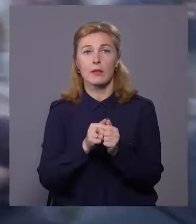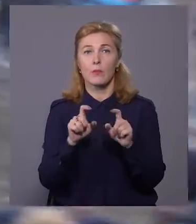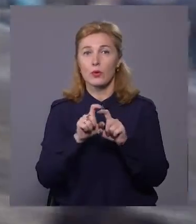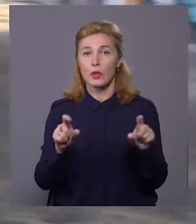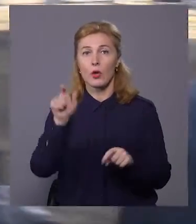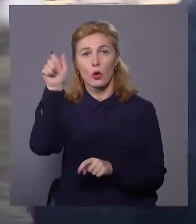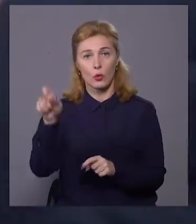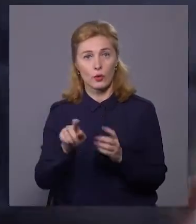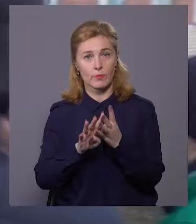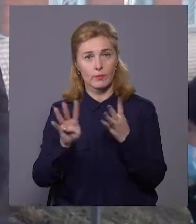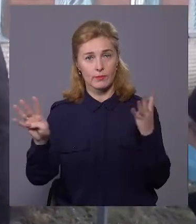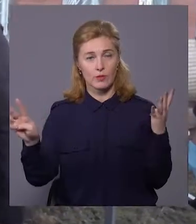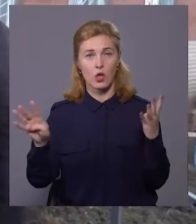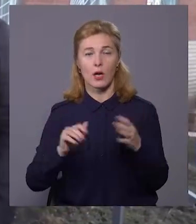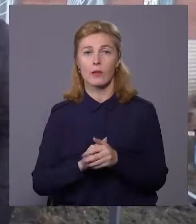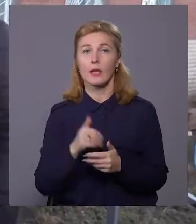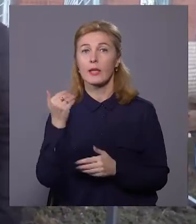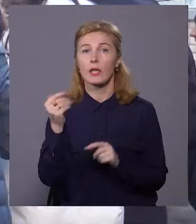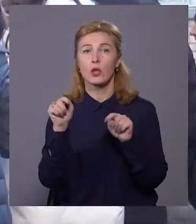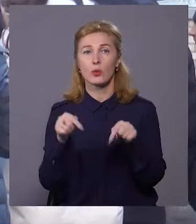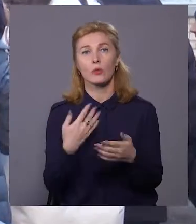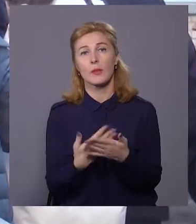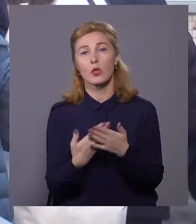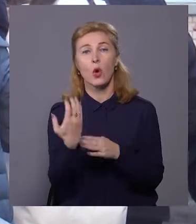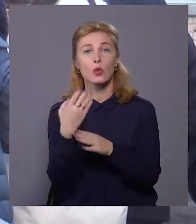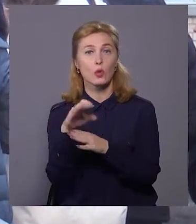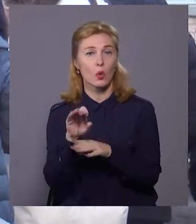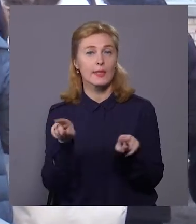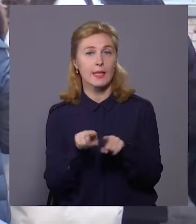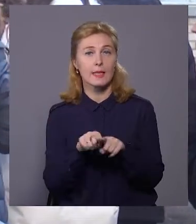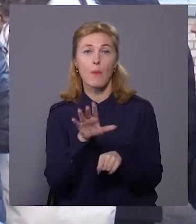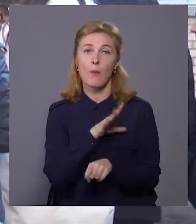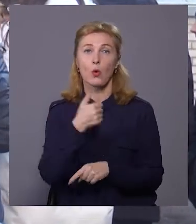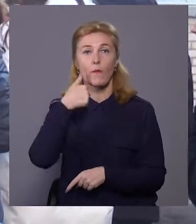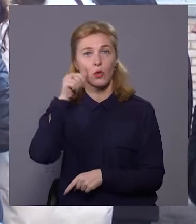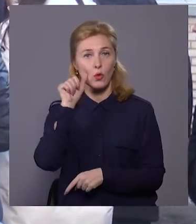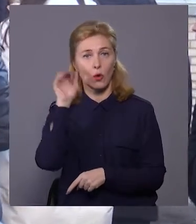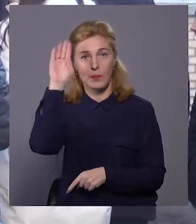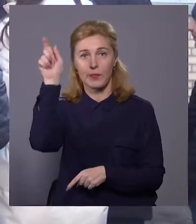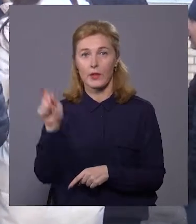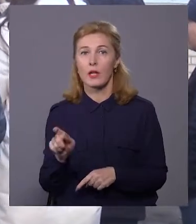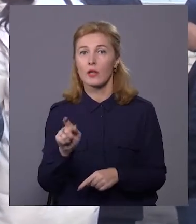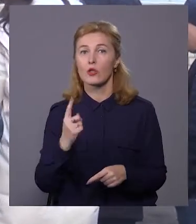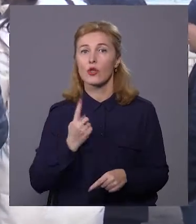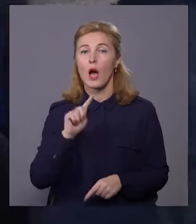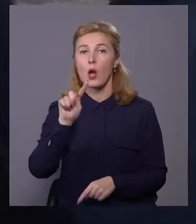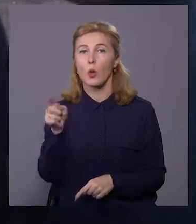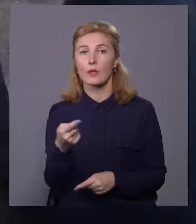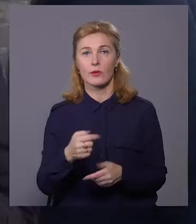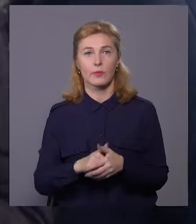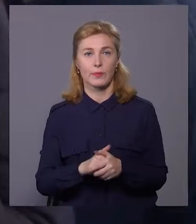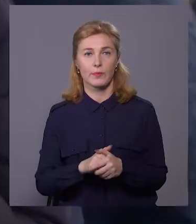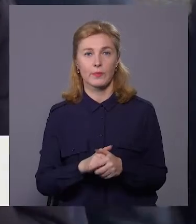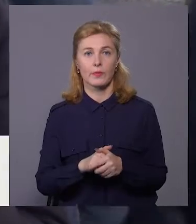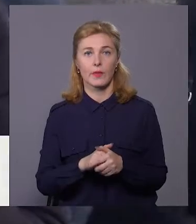крові люди стоять в довгих чергах. Їх тут близько сотні. Так само було і вчора. Ольга Когут чекає вже годину. З